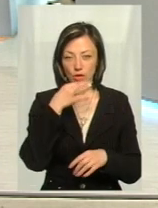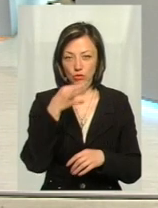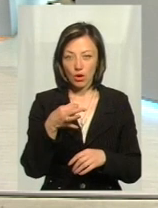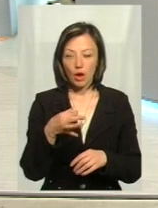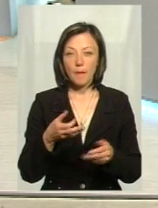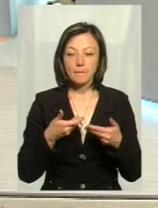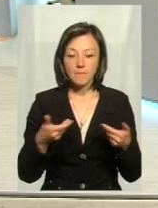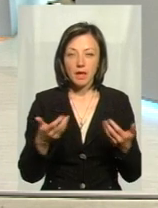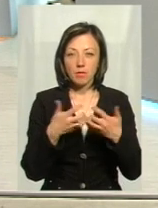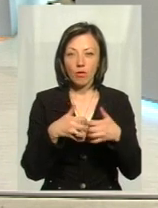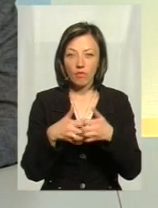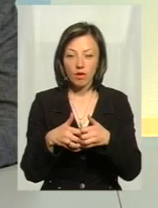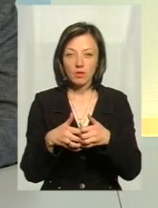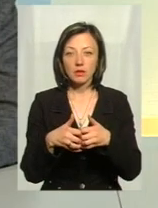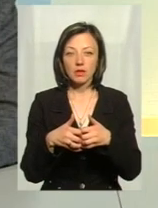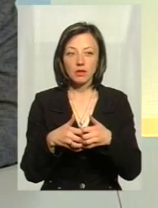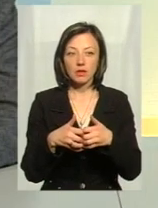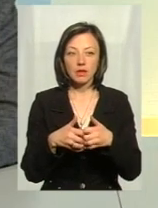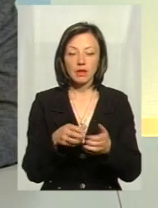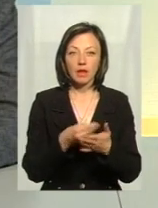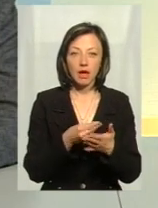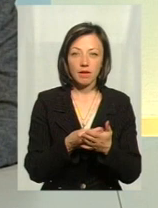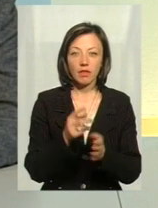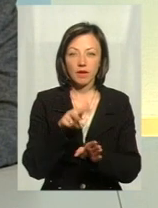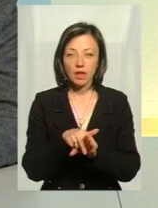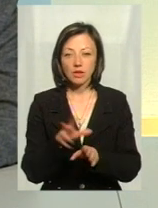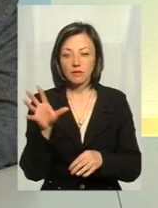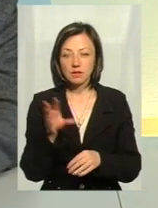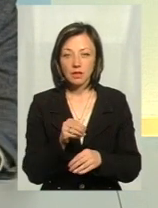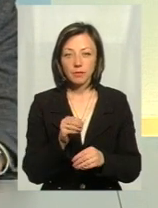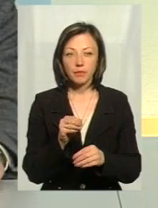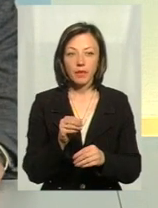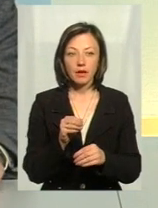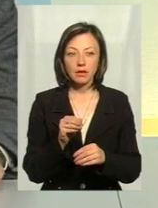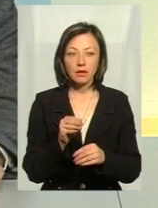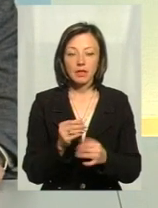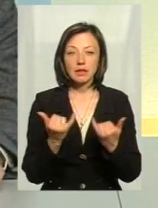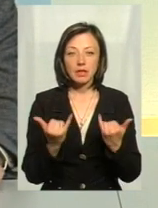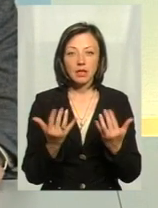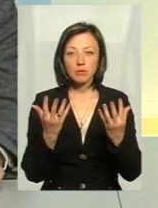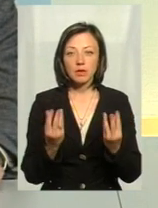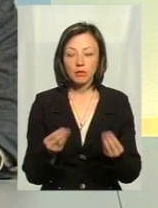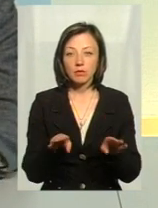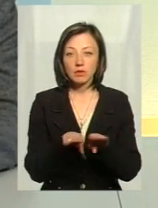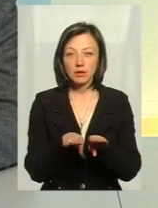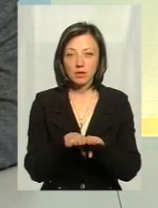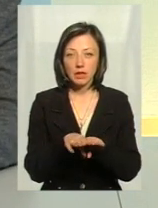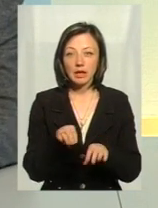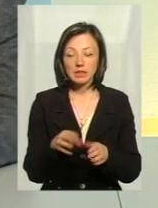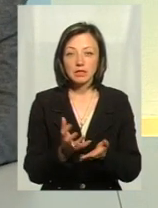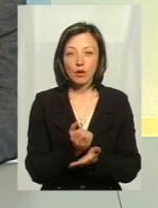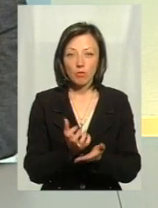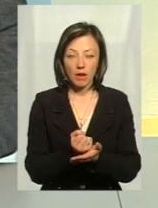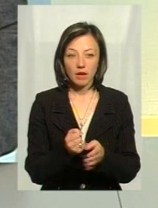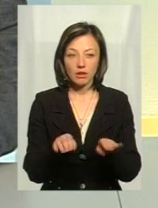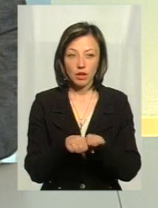Тому що ми прораховували, як проспілка, прораховували і тариф, і навантаження, і все навантаження. Воно на даний момент, вроді би, як таксист заробляє,